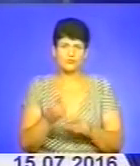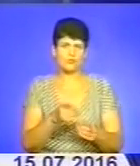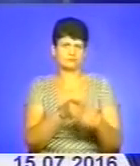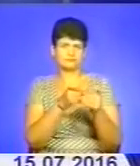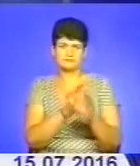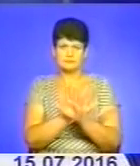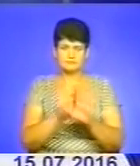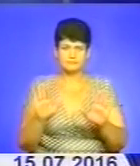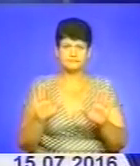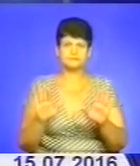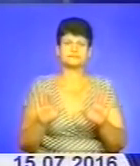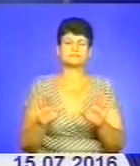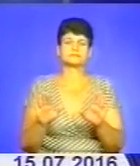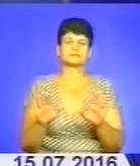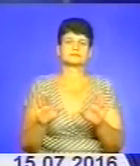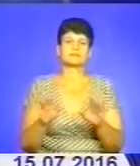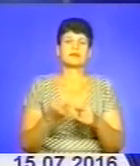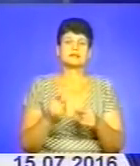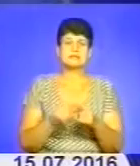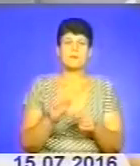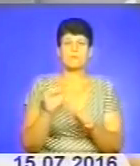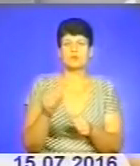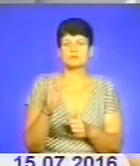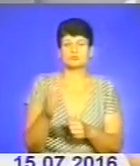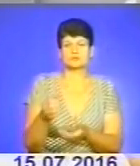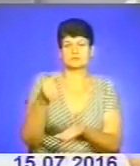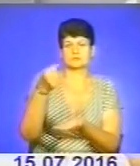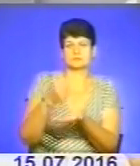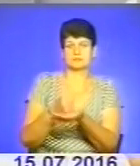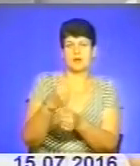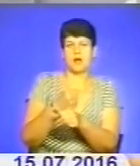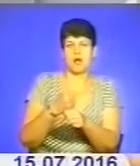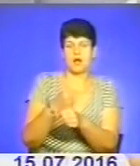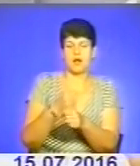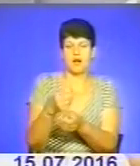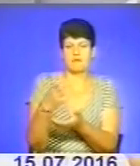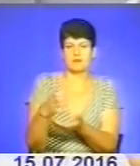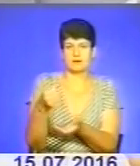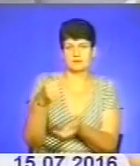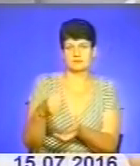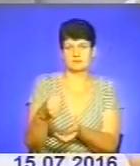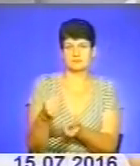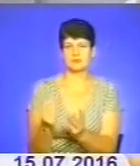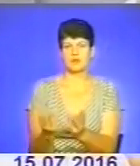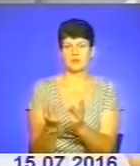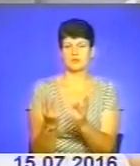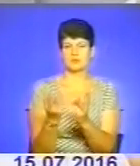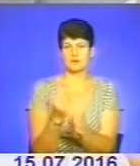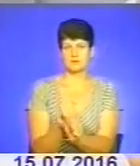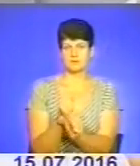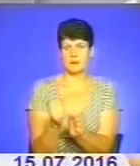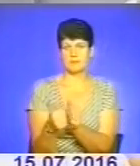бути горнятко кави, яка вариться на кострі десь поблизу